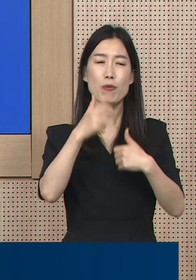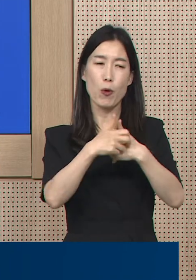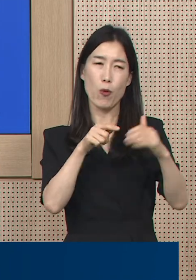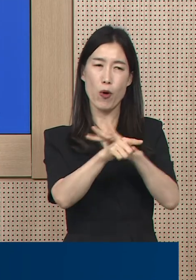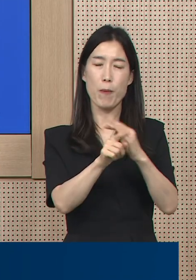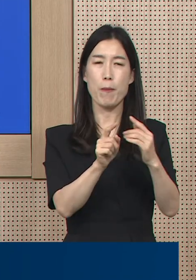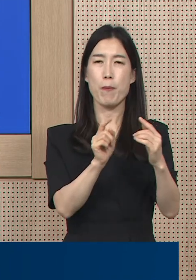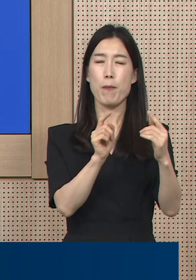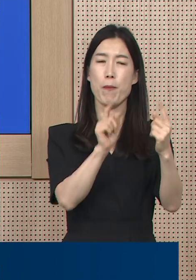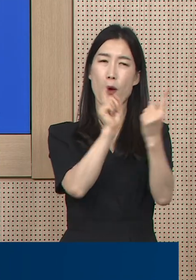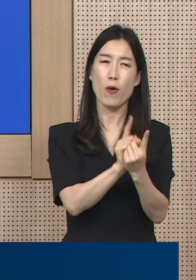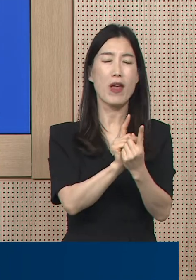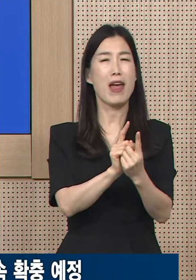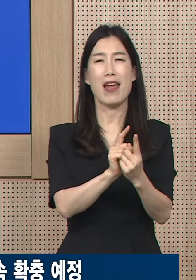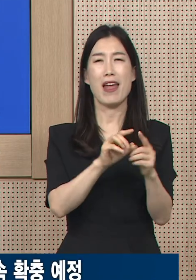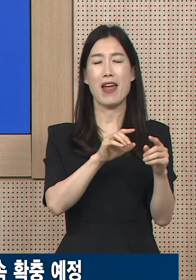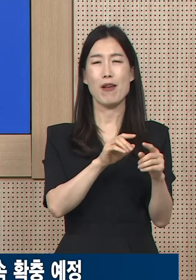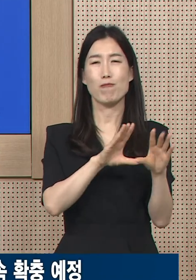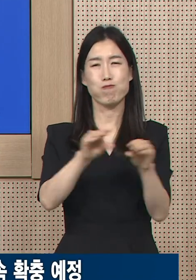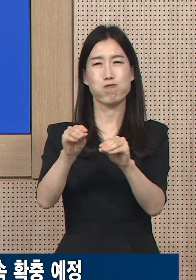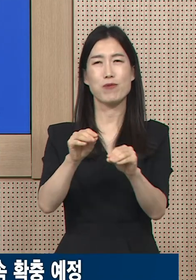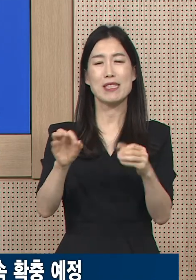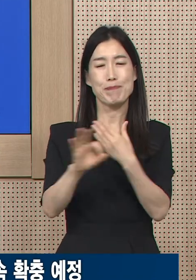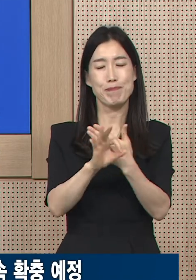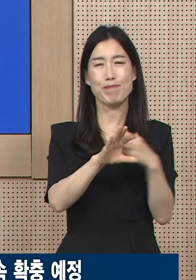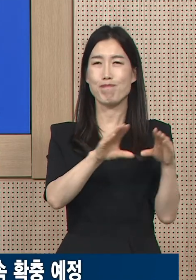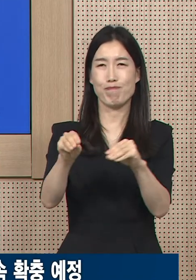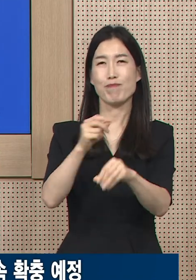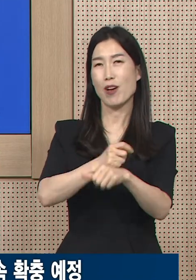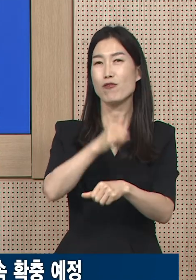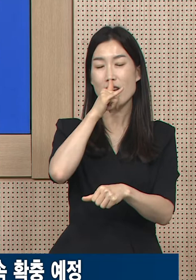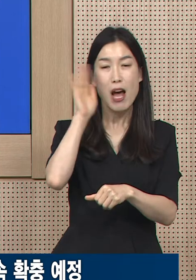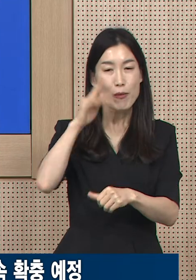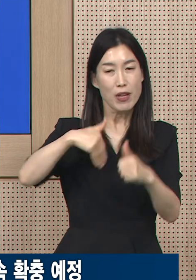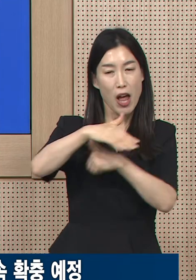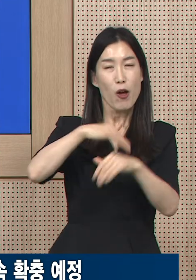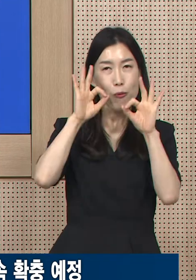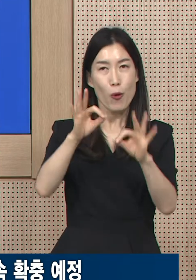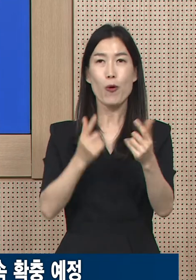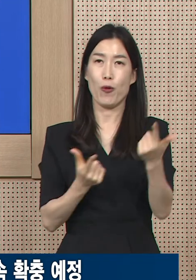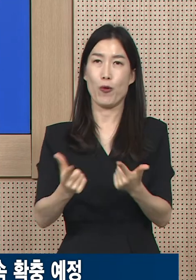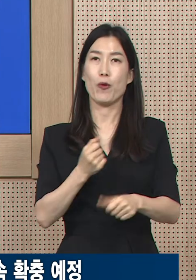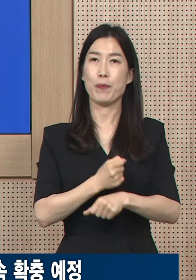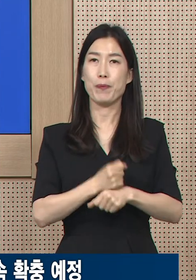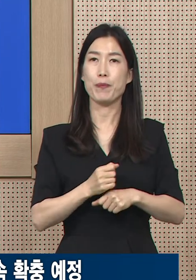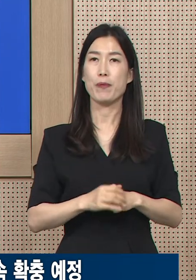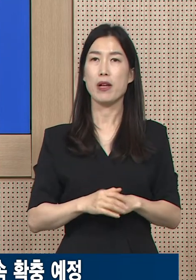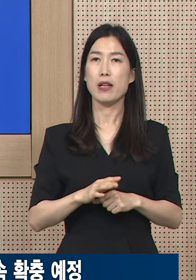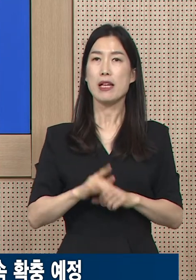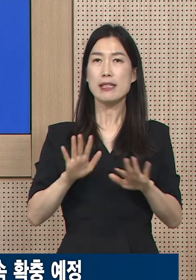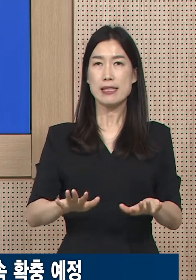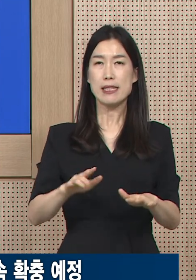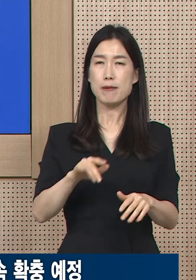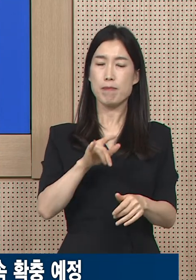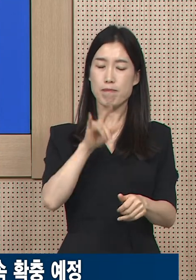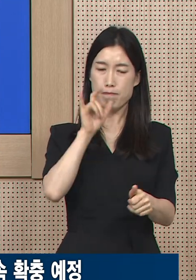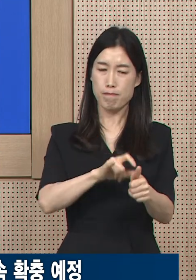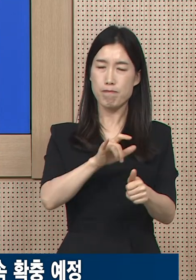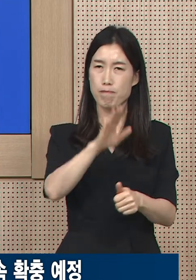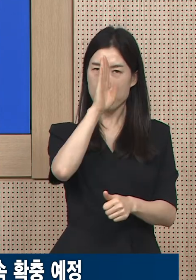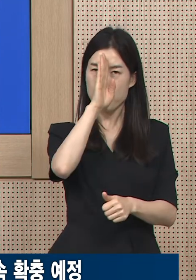예정입니다. 유증상자가 검사 진료까지 받을 수 있는 호흡기 환자진료센터를 지속적으로 계속 확충해 나가고